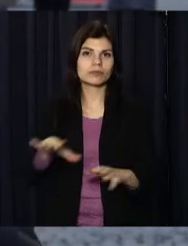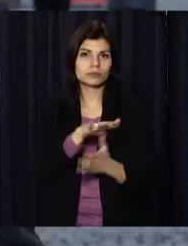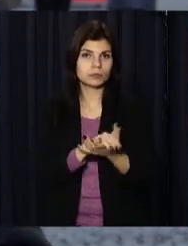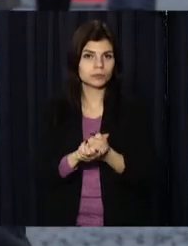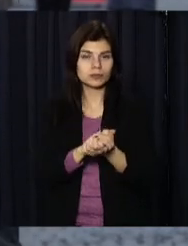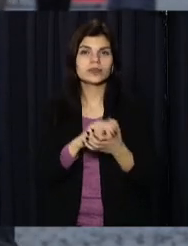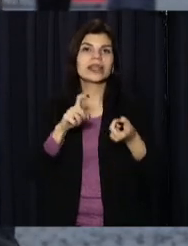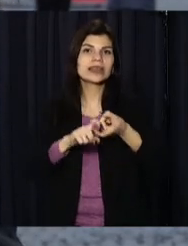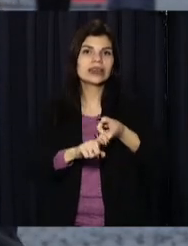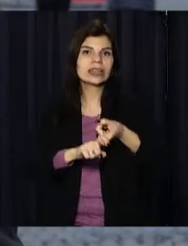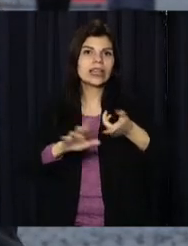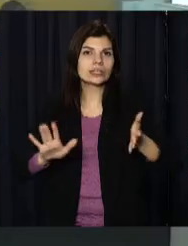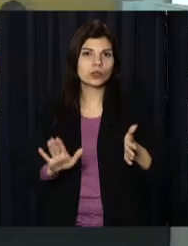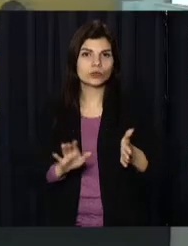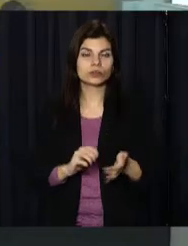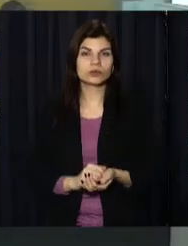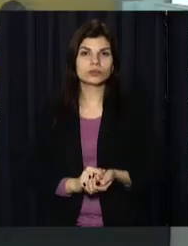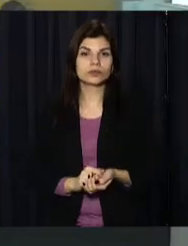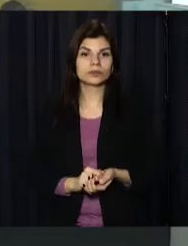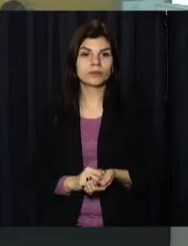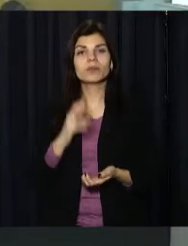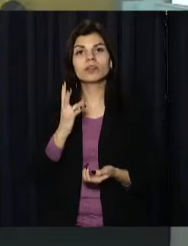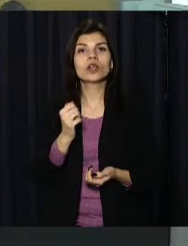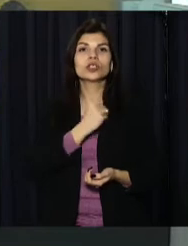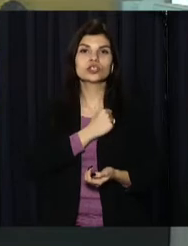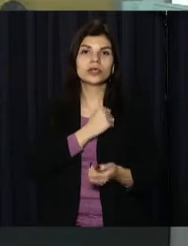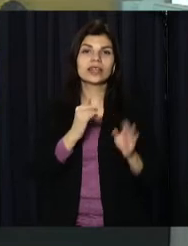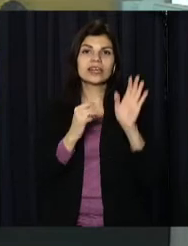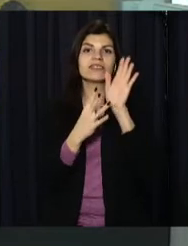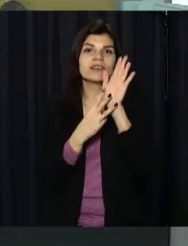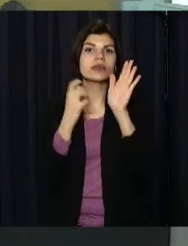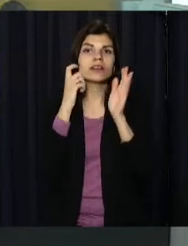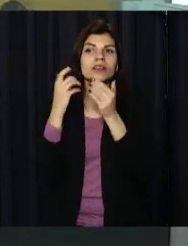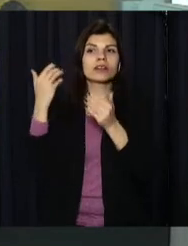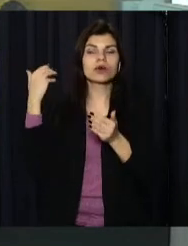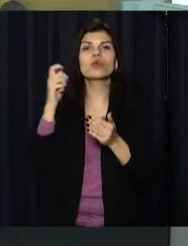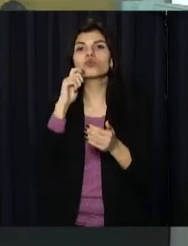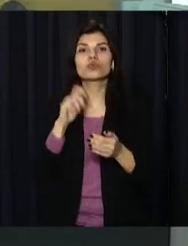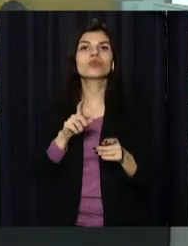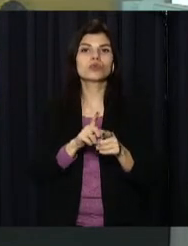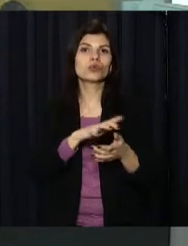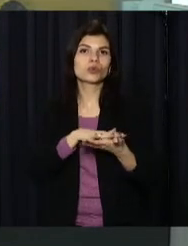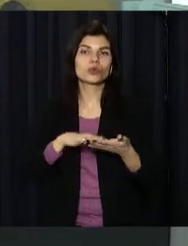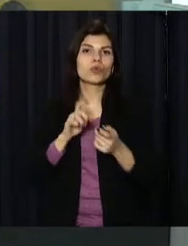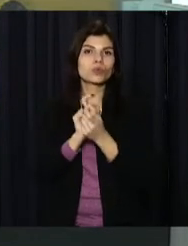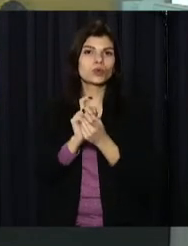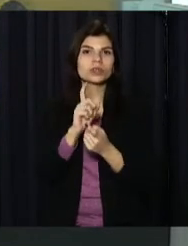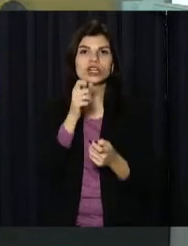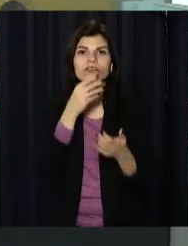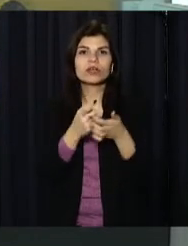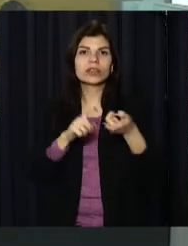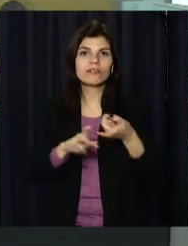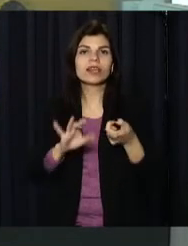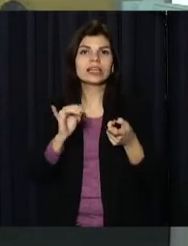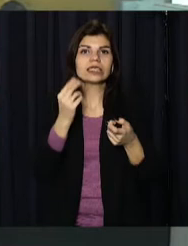незалежною. На жаль, і вісім років потому Україна продовжує боротьбу за свою незалежність та